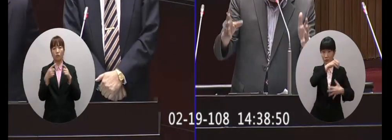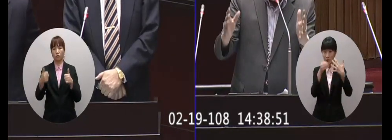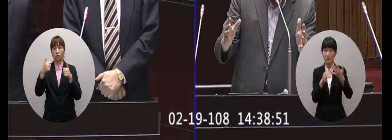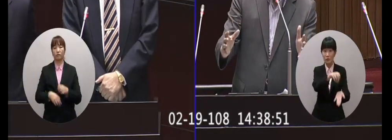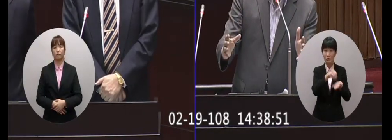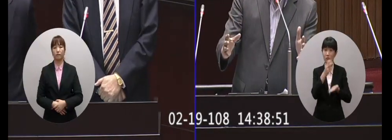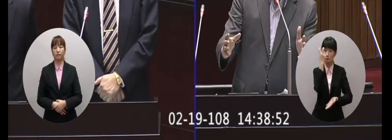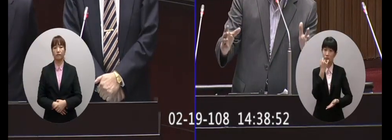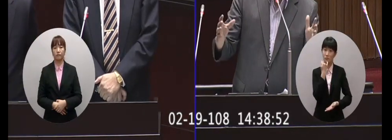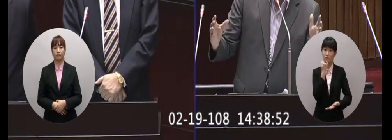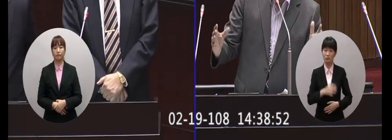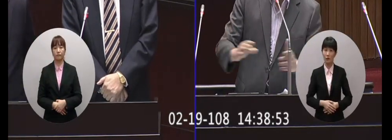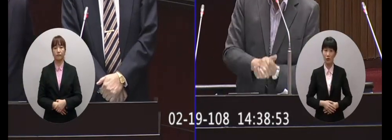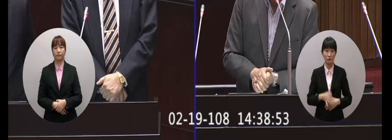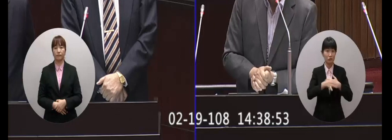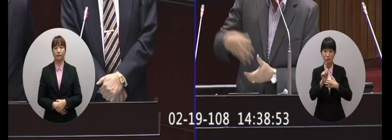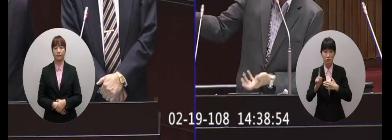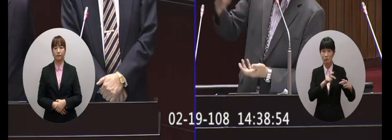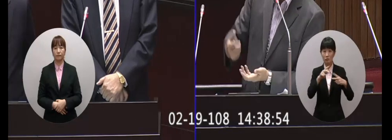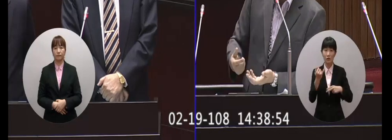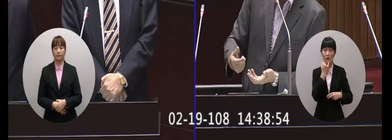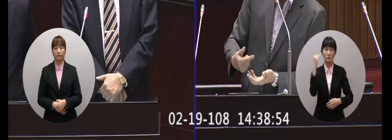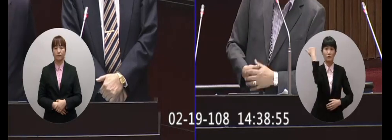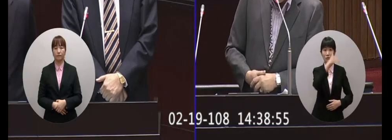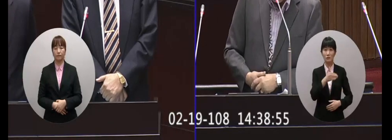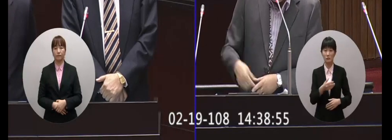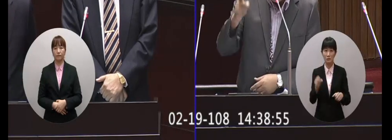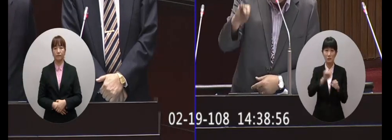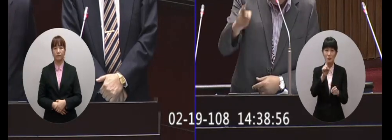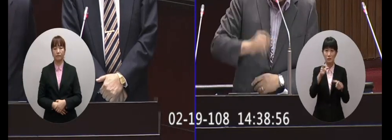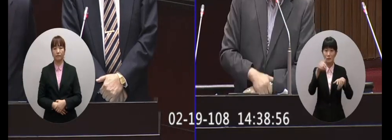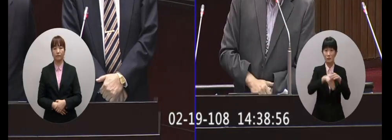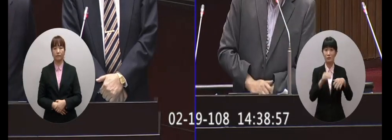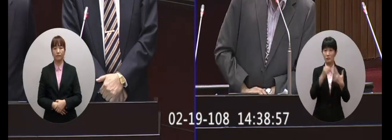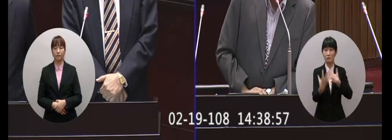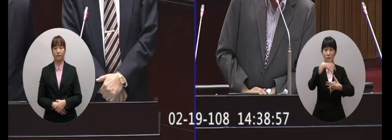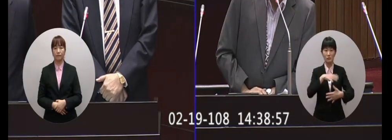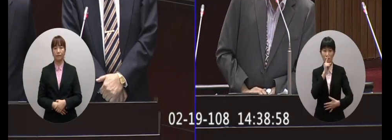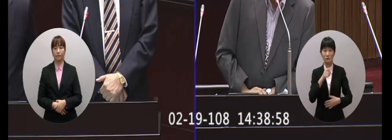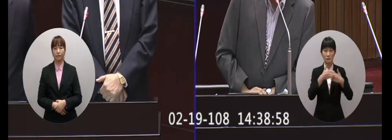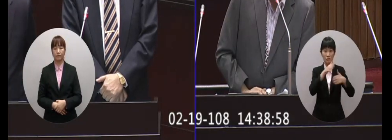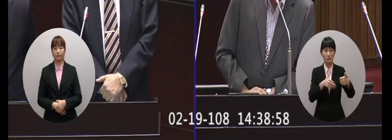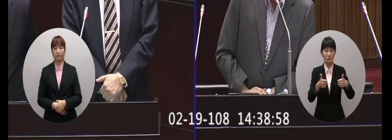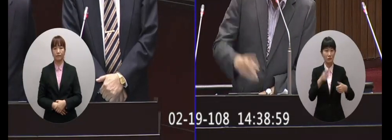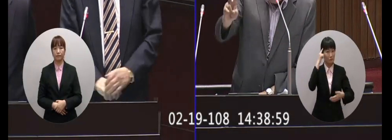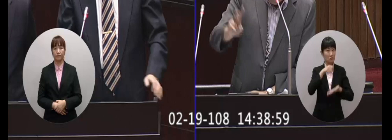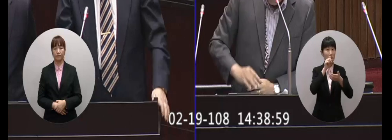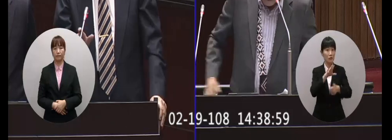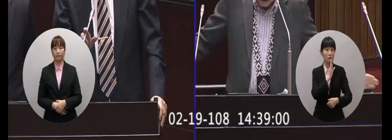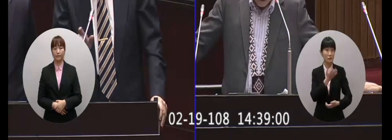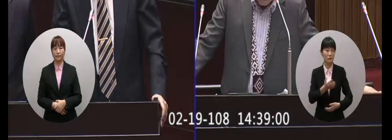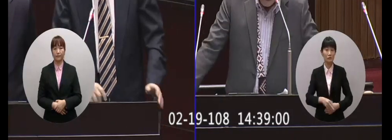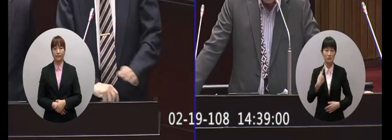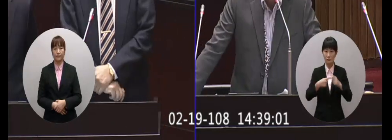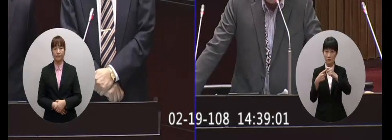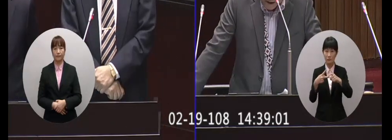岸人民關係條例該修的法修正就好突然現在來個公投聽說是你們陸委會主張的這是第二個